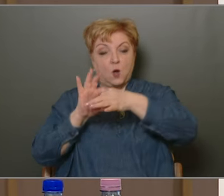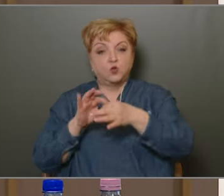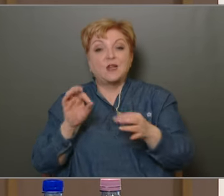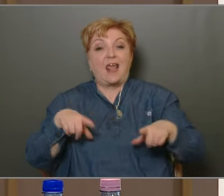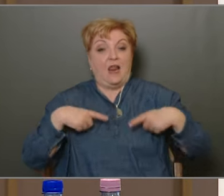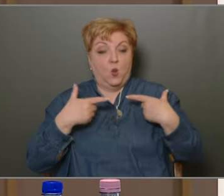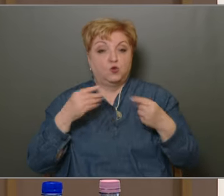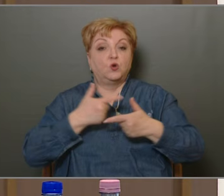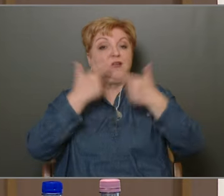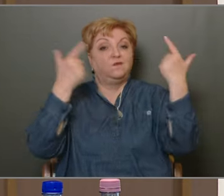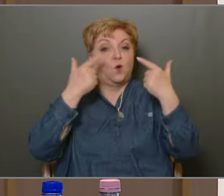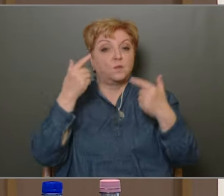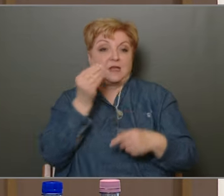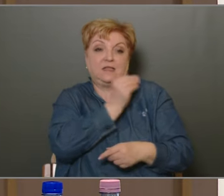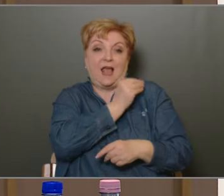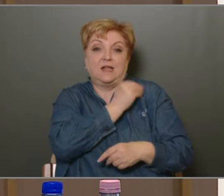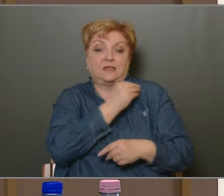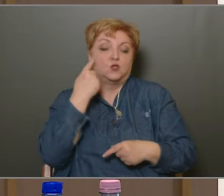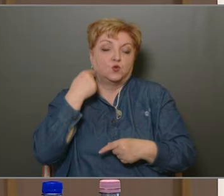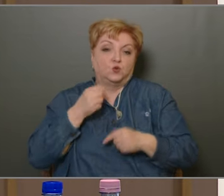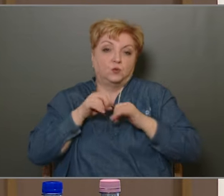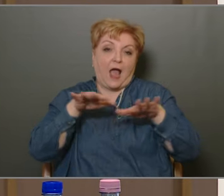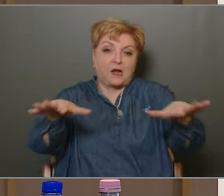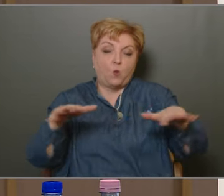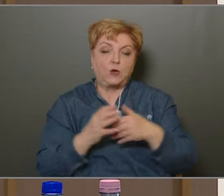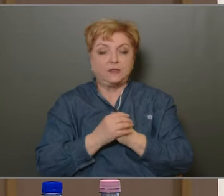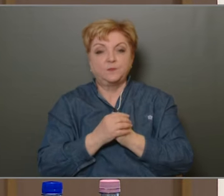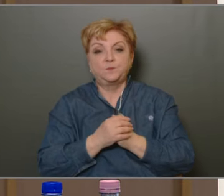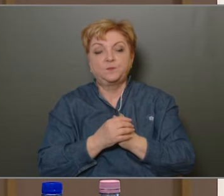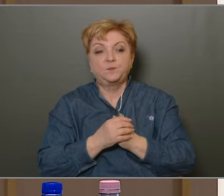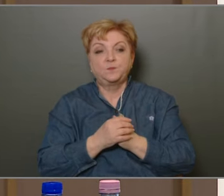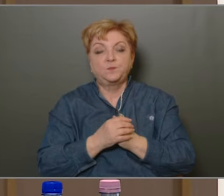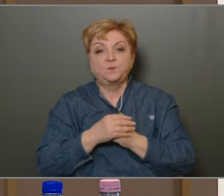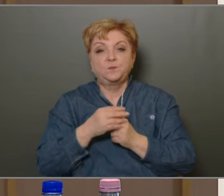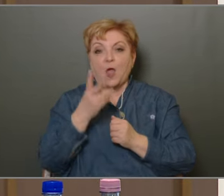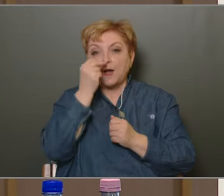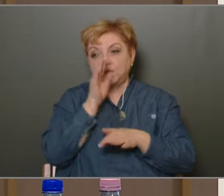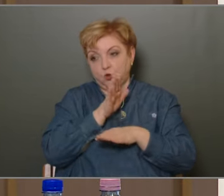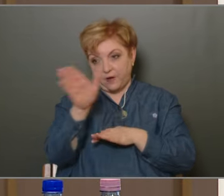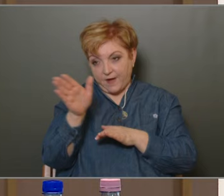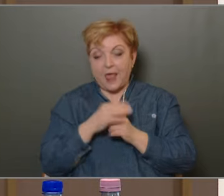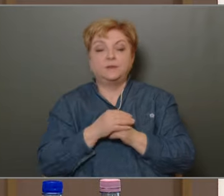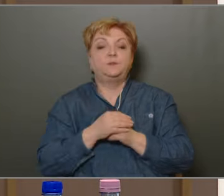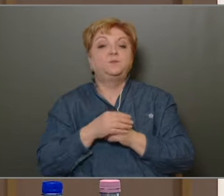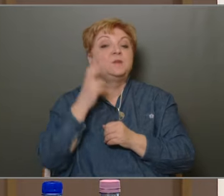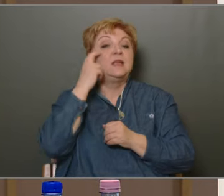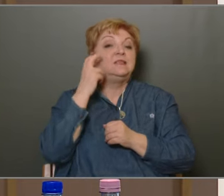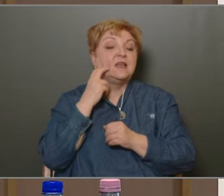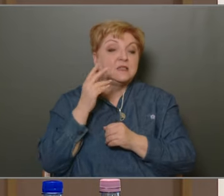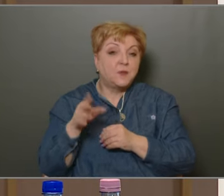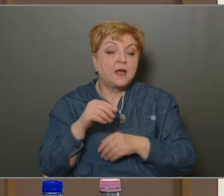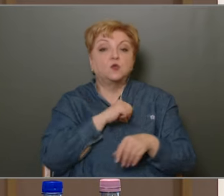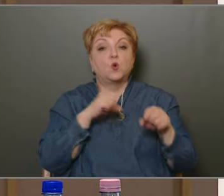sok információs jelzés tud ezen keresztül is árvolni a rendőrség felé Az intézmények, tehát